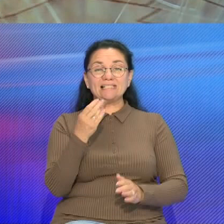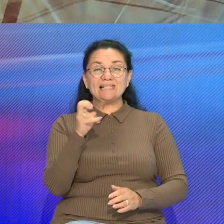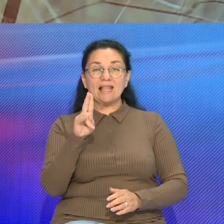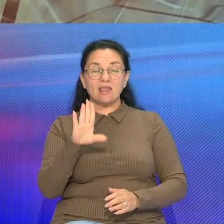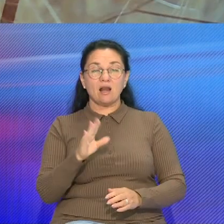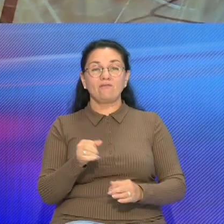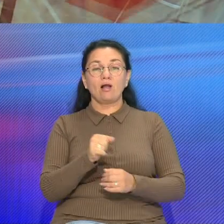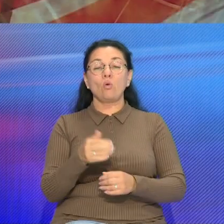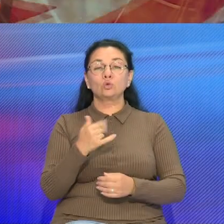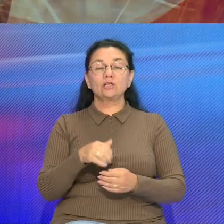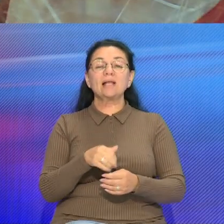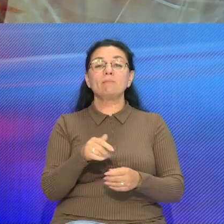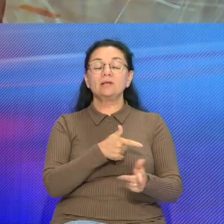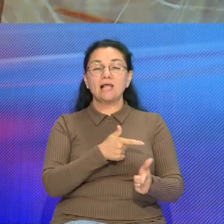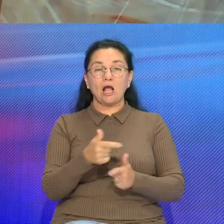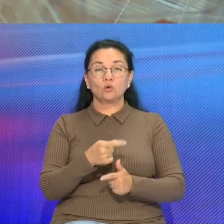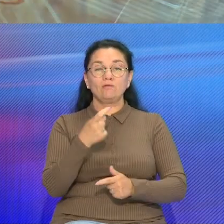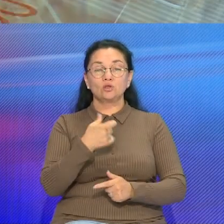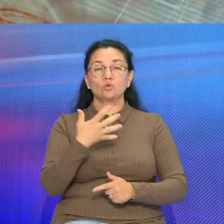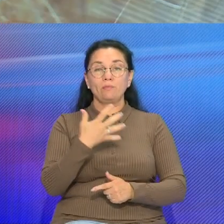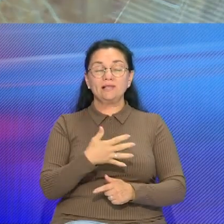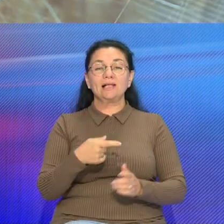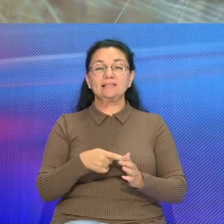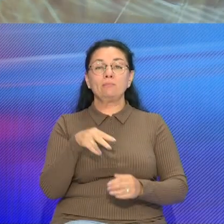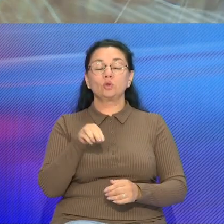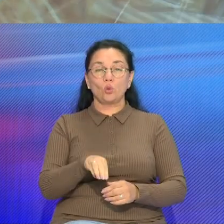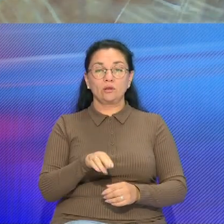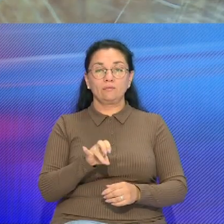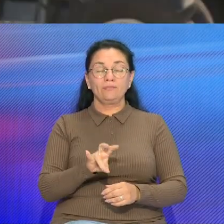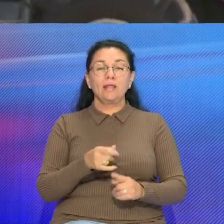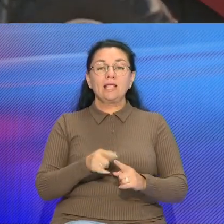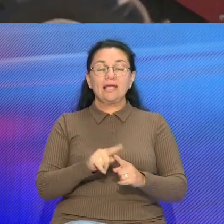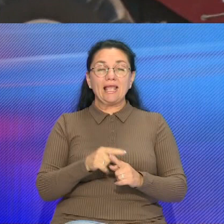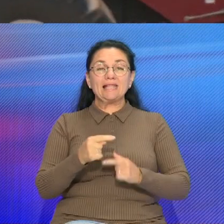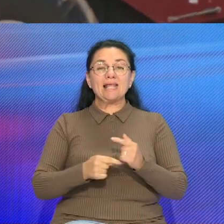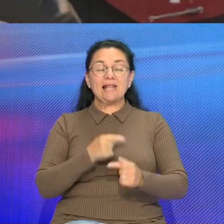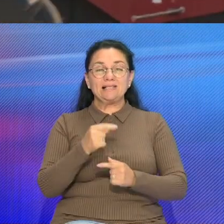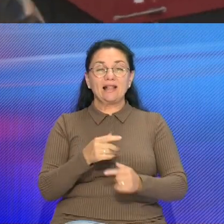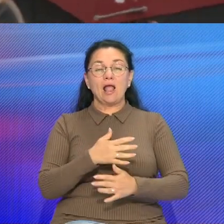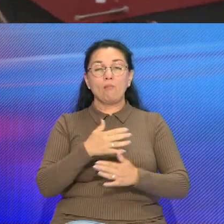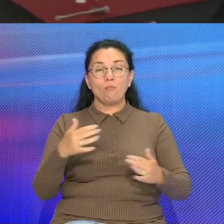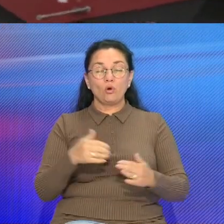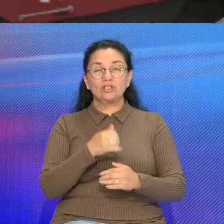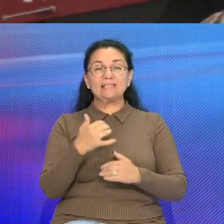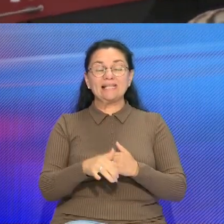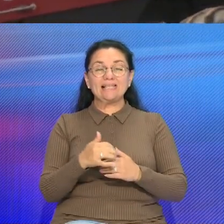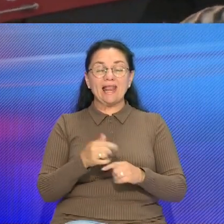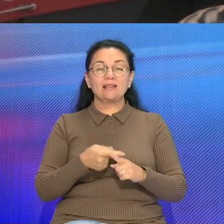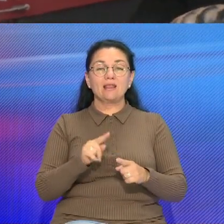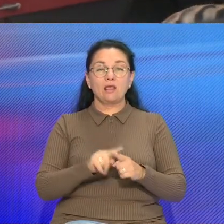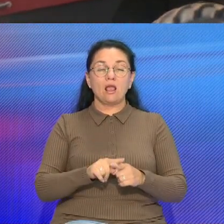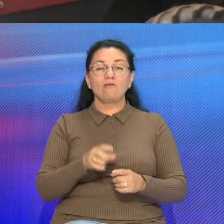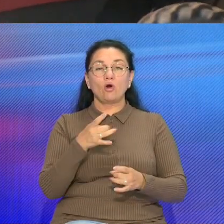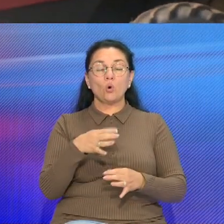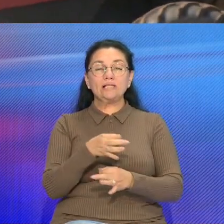намолочено 155 тысяч тонн зерня азимого ячменю Традиционная большая за среднеобластную яна в Гродинском